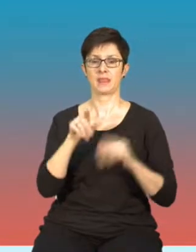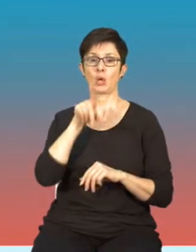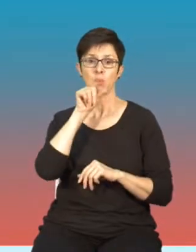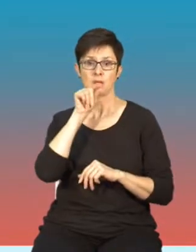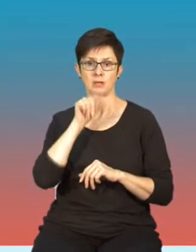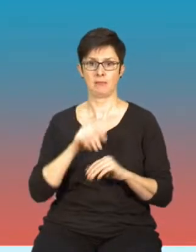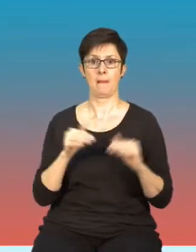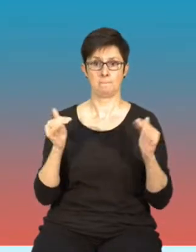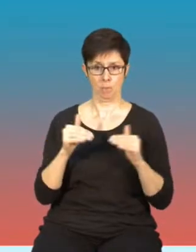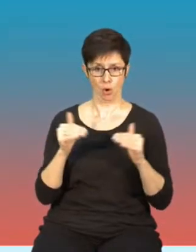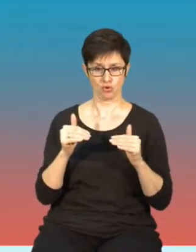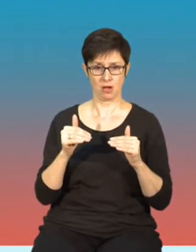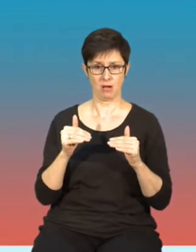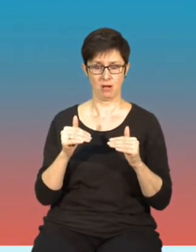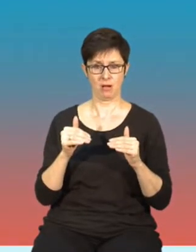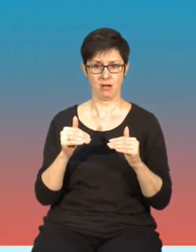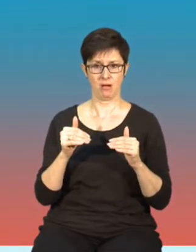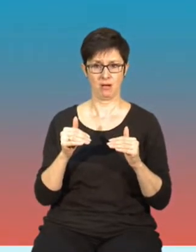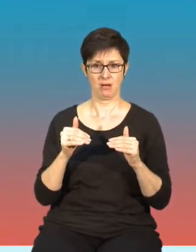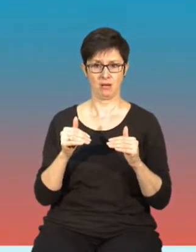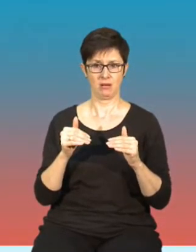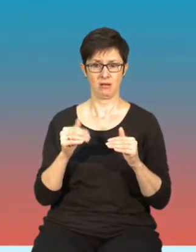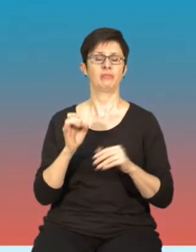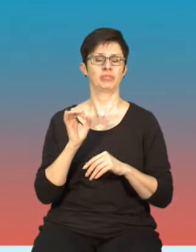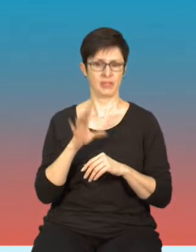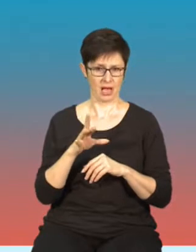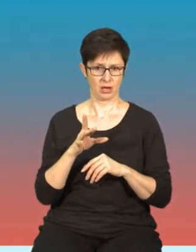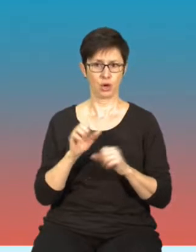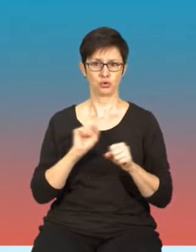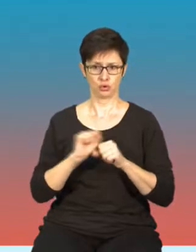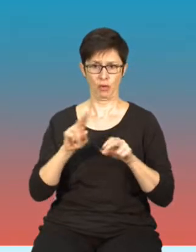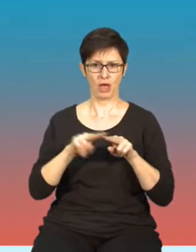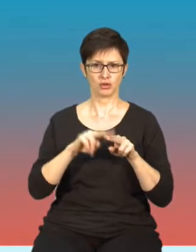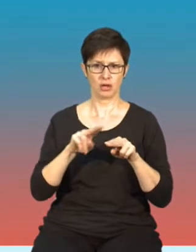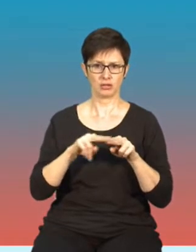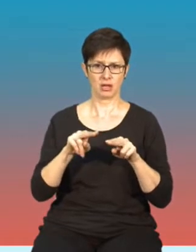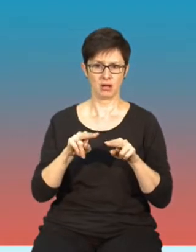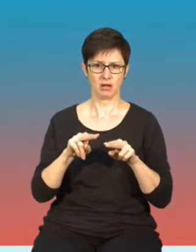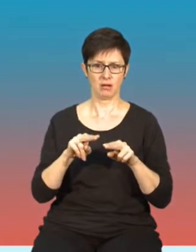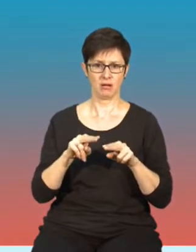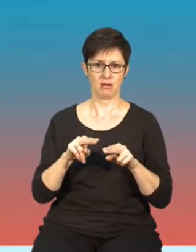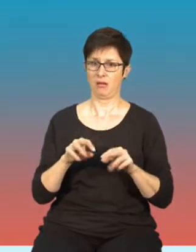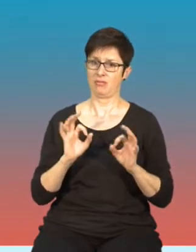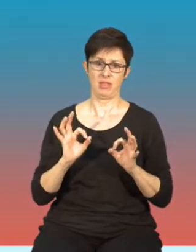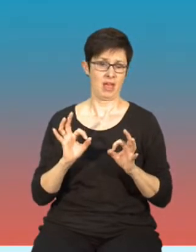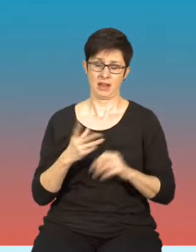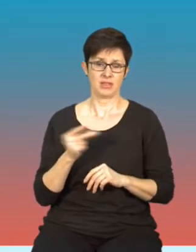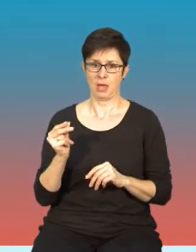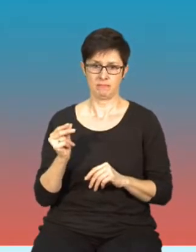można? Czy pozwala na to? Tak. Czy są narzędzia? Obecnie nie.